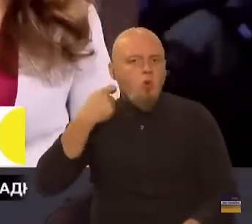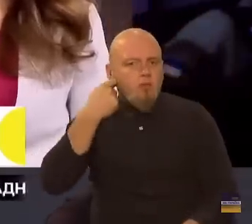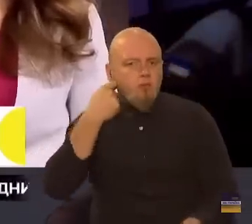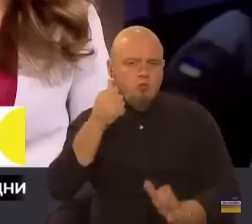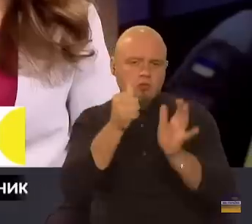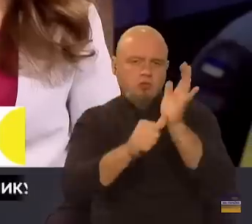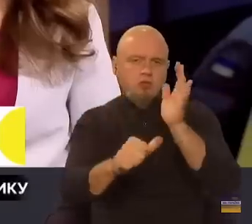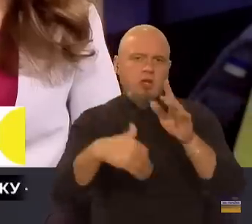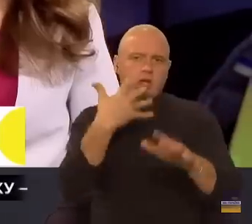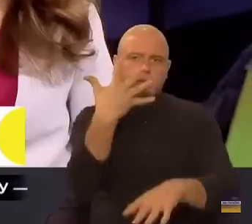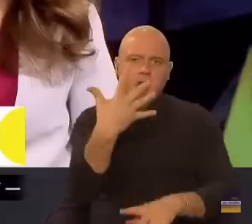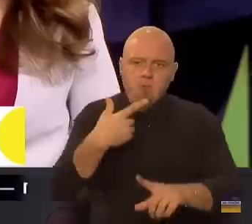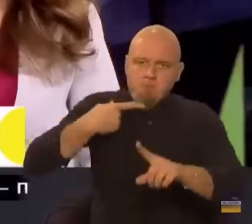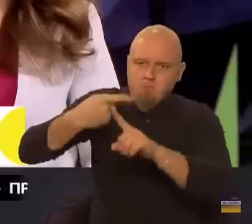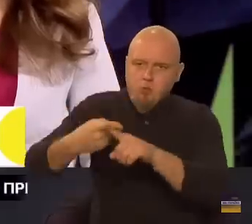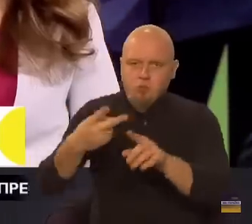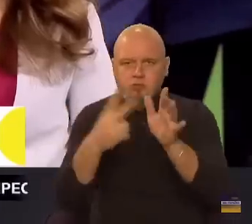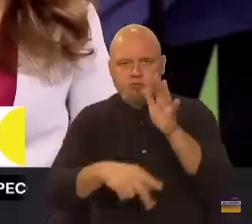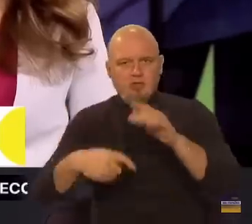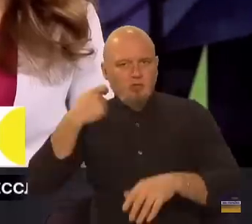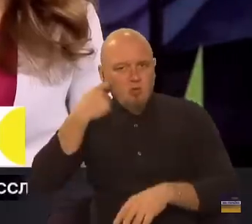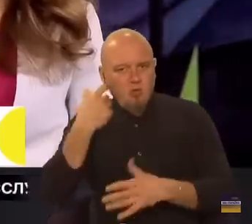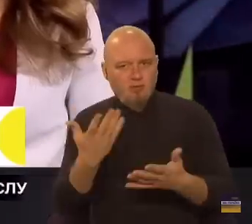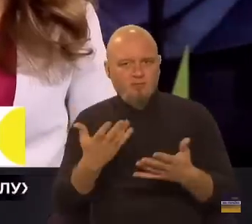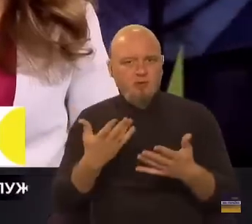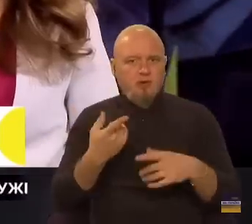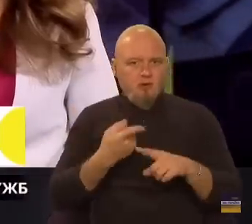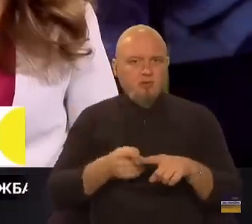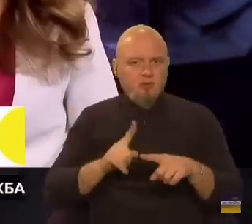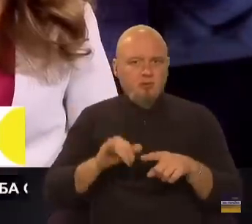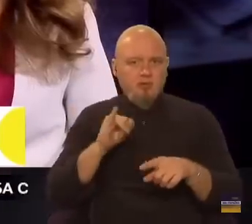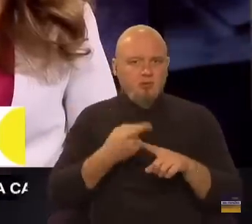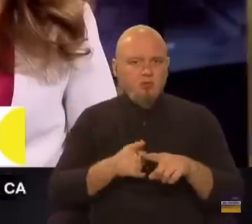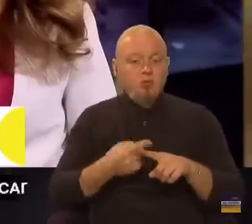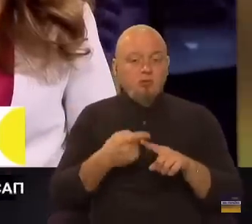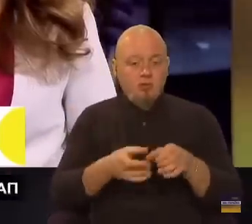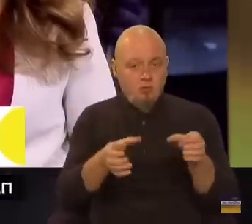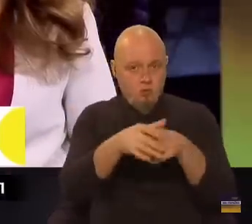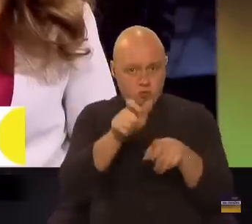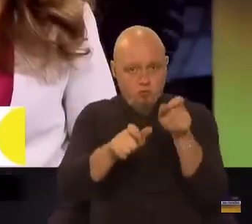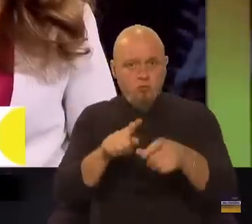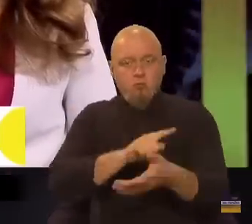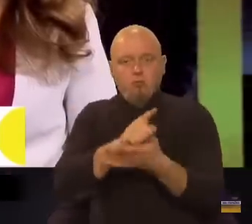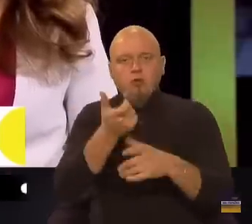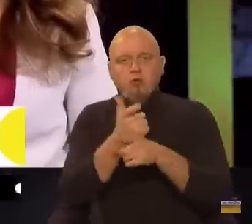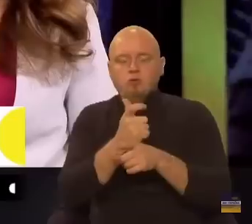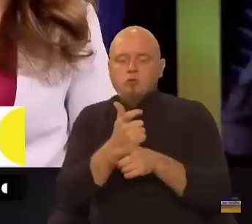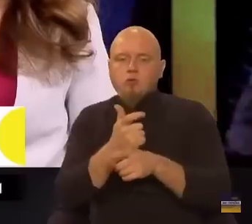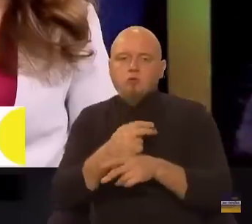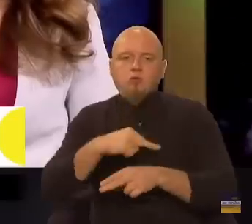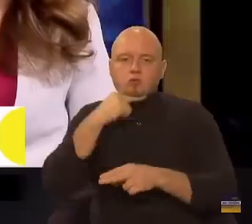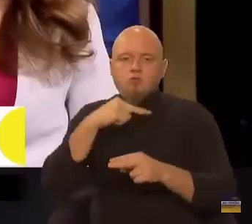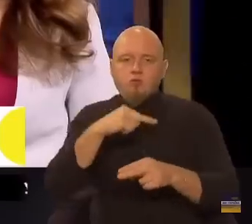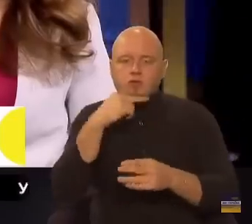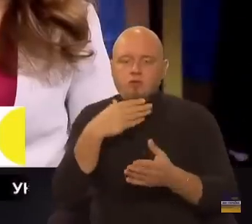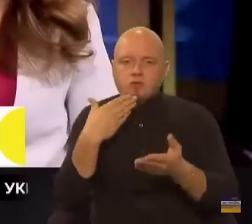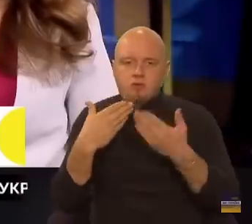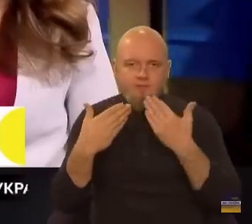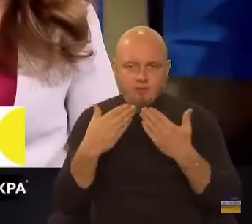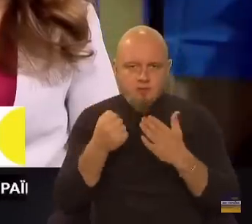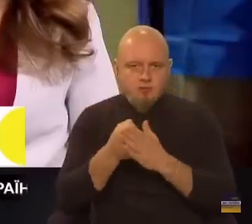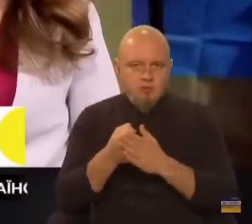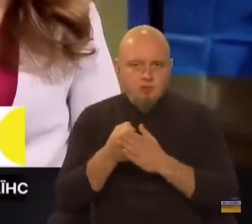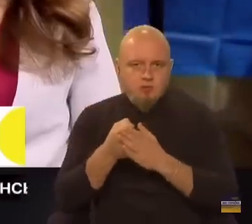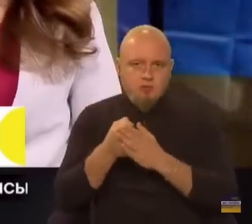65+, 70 років. Тому ця група повинна досить уважно доставитись